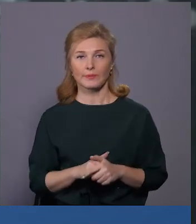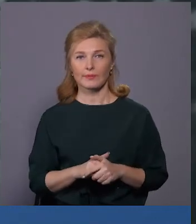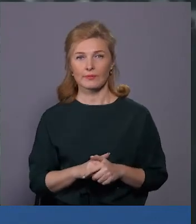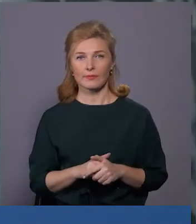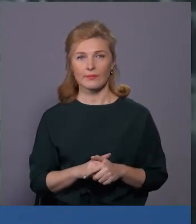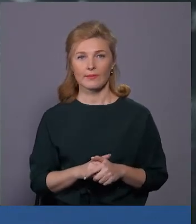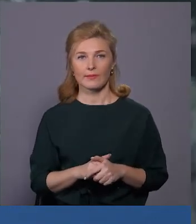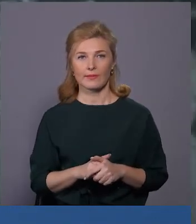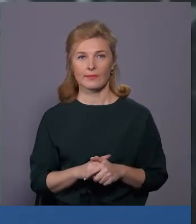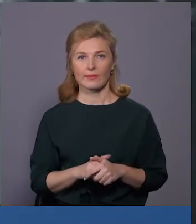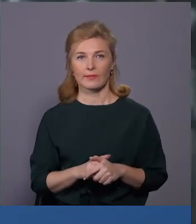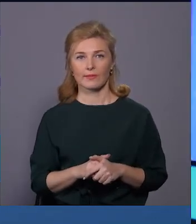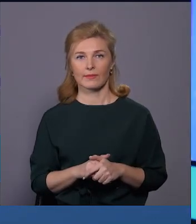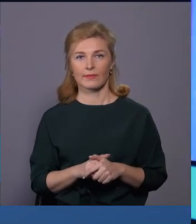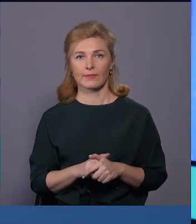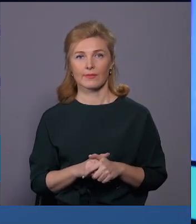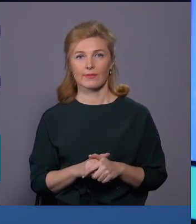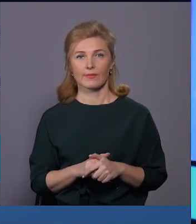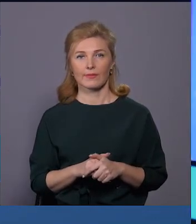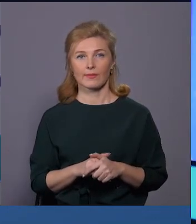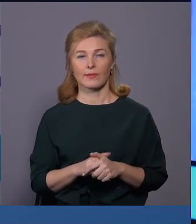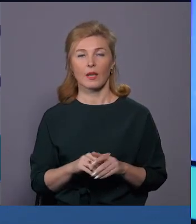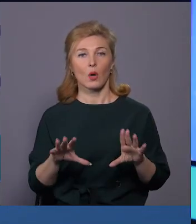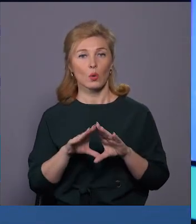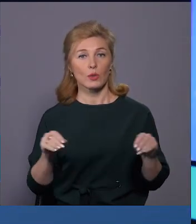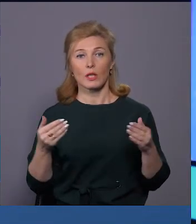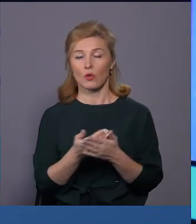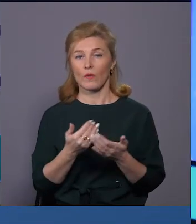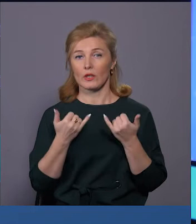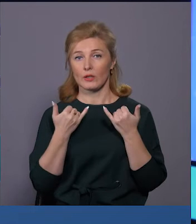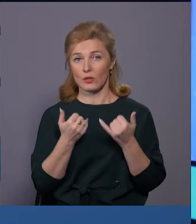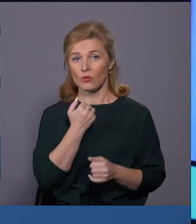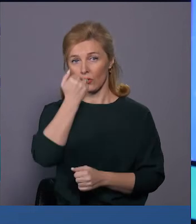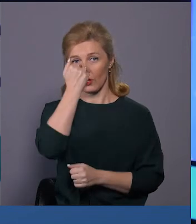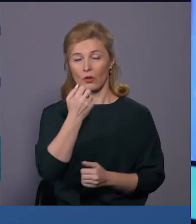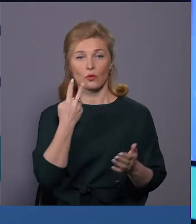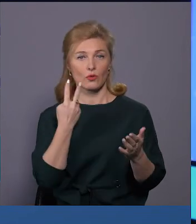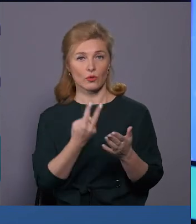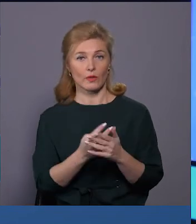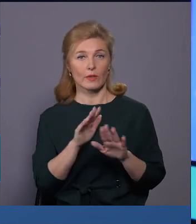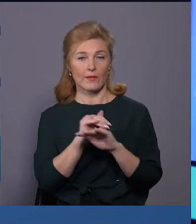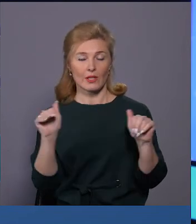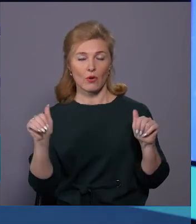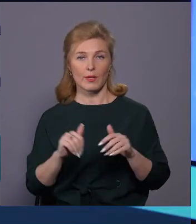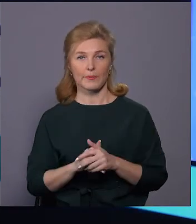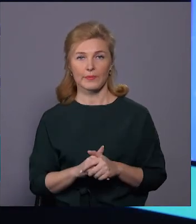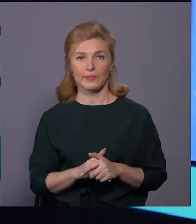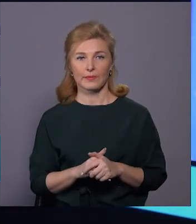Телеховський – Новини міста. Це були усі новини на сьогодні. Дякуємо, що дивитесь. На все добре.